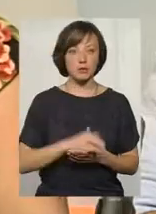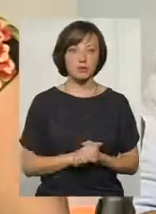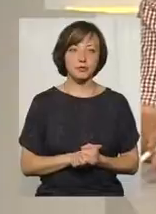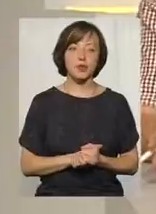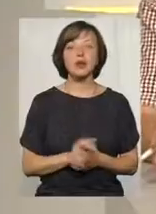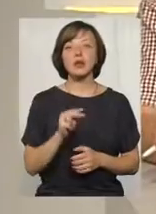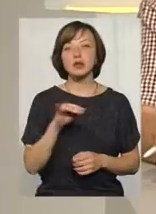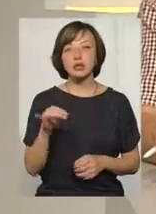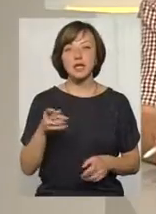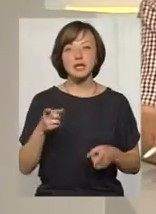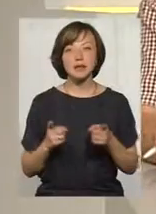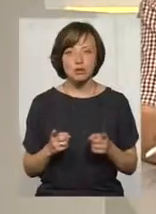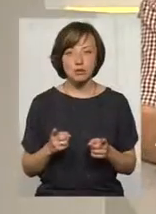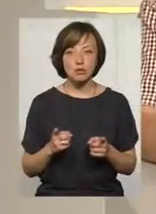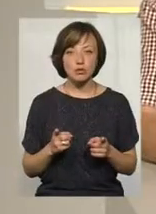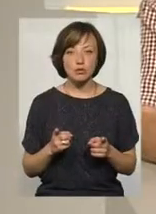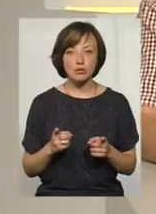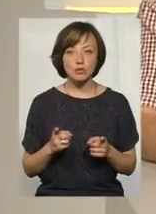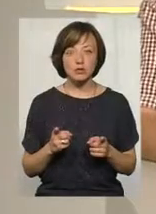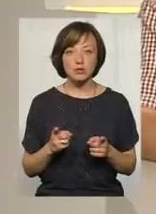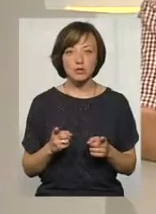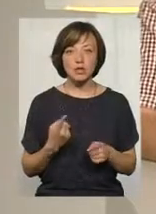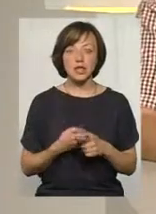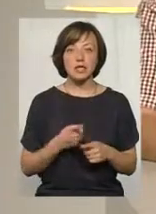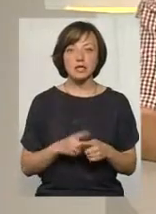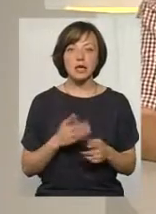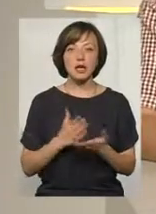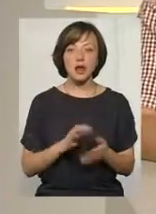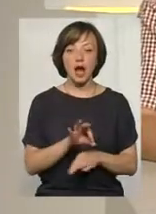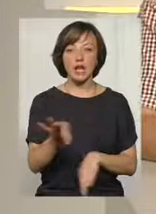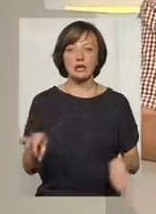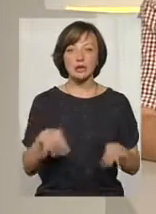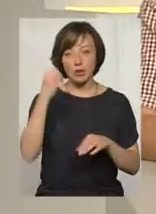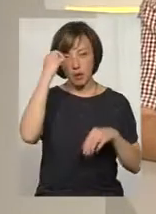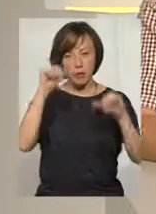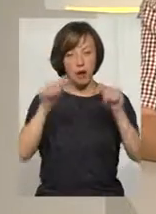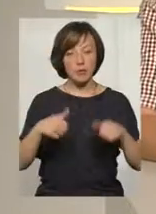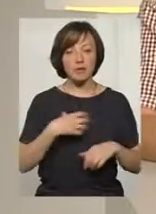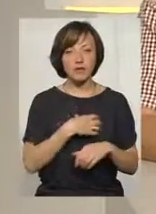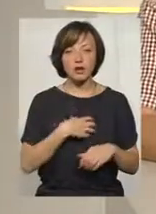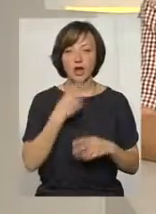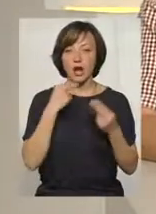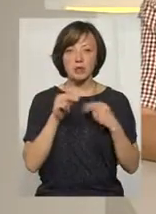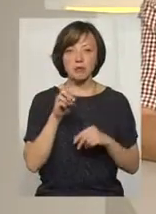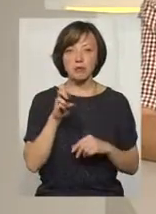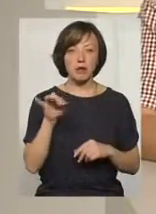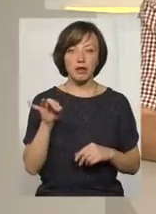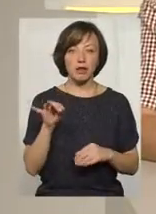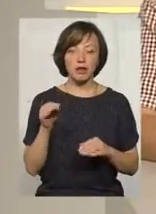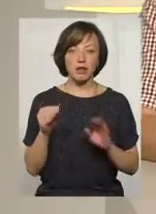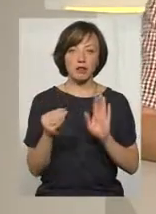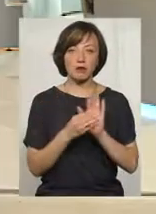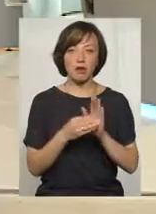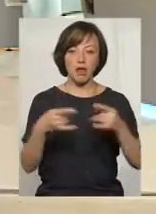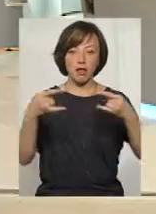чи дійсно настільки, ну, це є архітектурна пам'ятка, яка важлива, що там, краще би не чіпляли той екран,